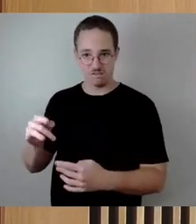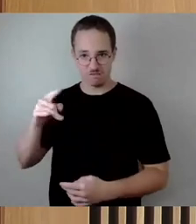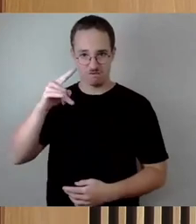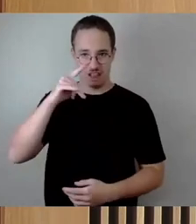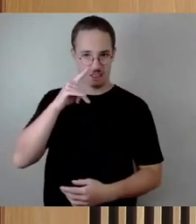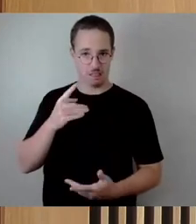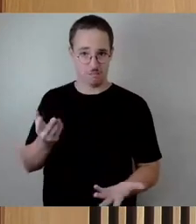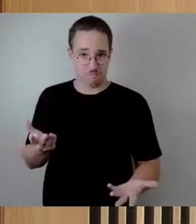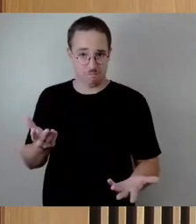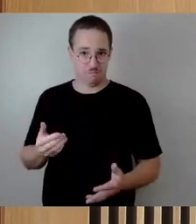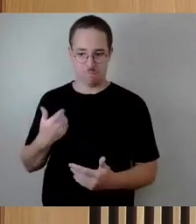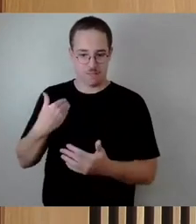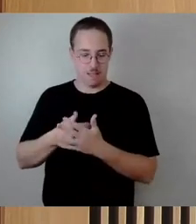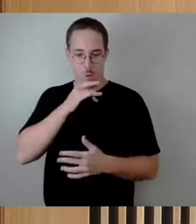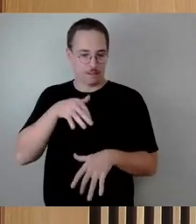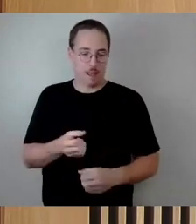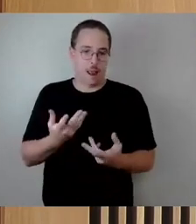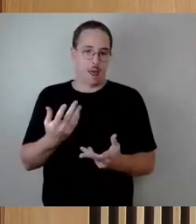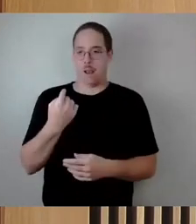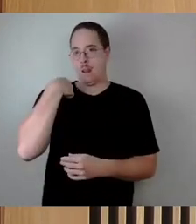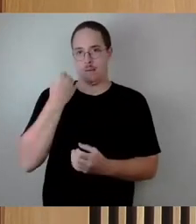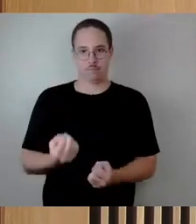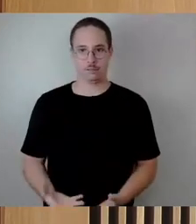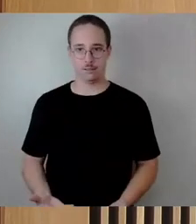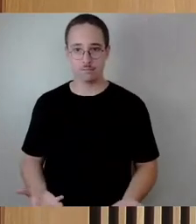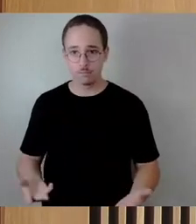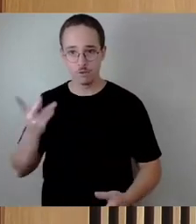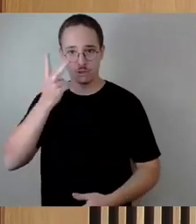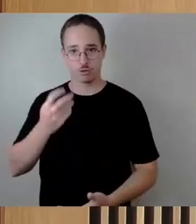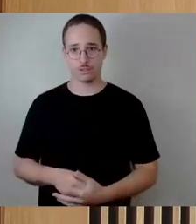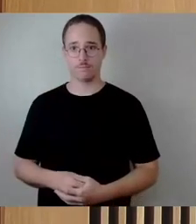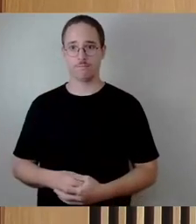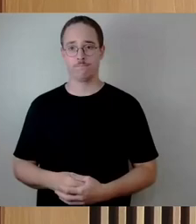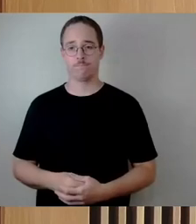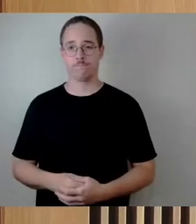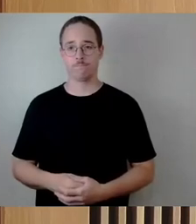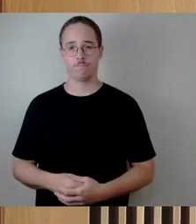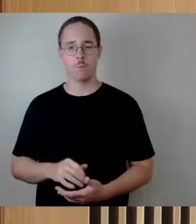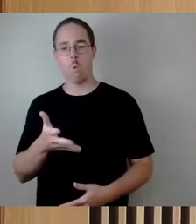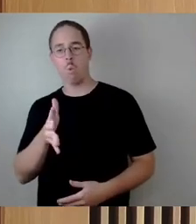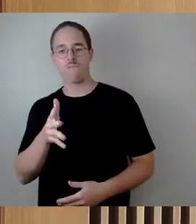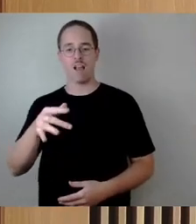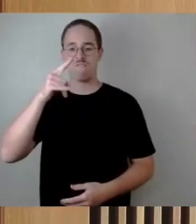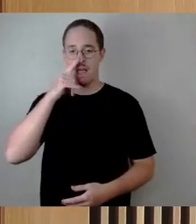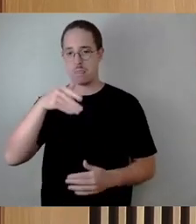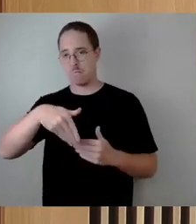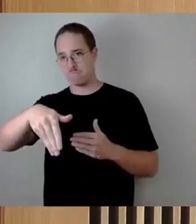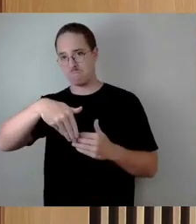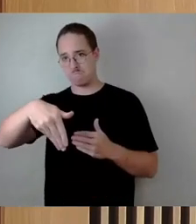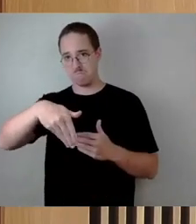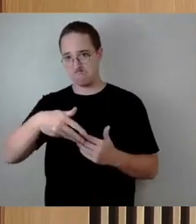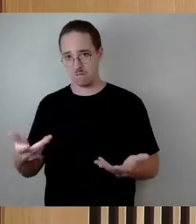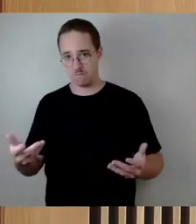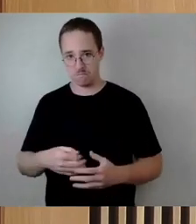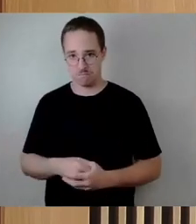momentan haben wir die noch nie, logischerweise ist ja gerade erst passiert. Aber wann können die Verkehrsteilnehmer in Dresden damit rechnen, dass es